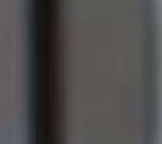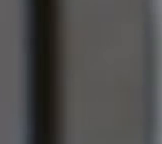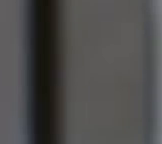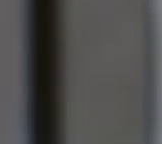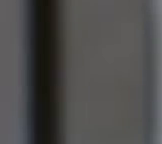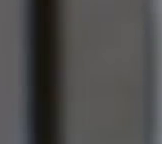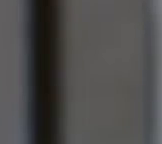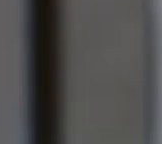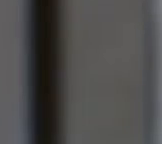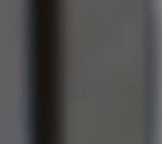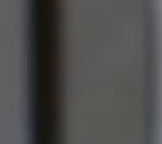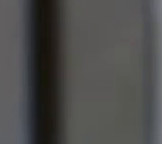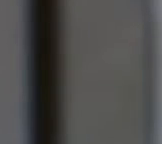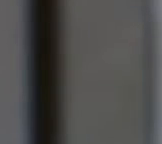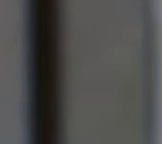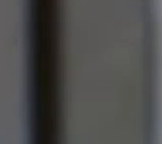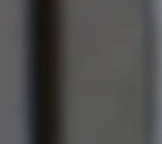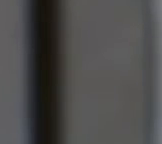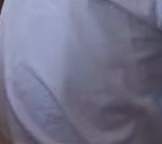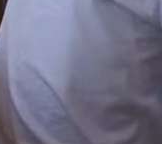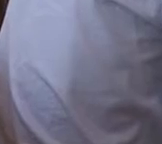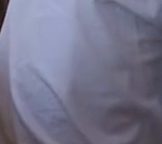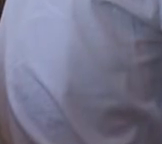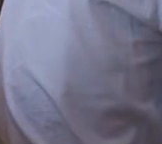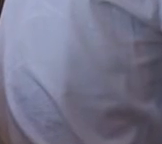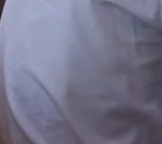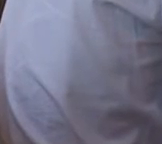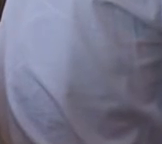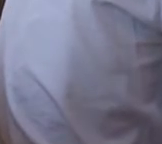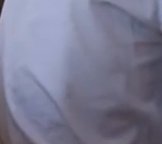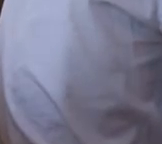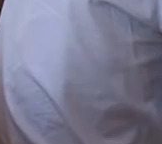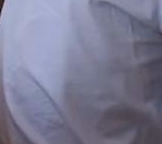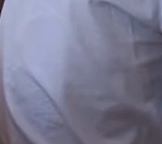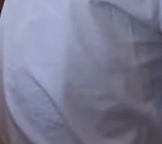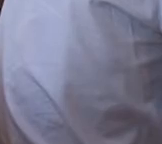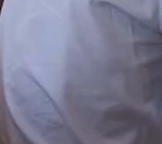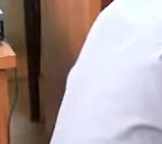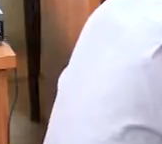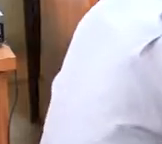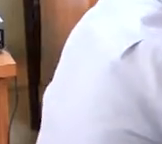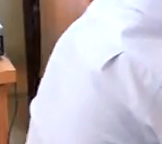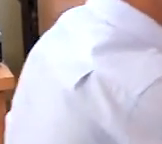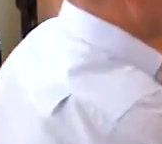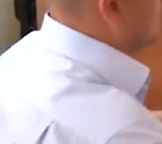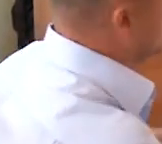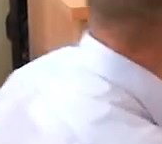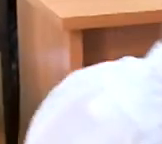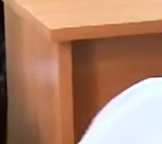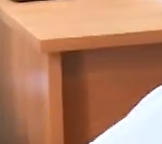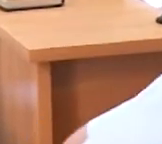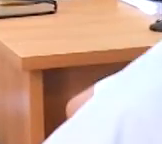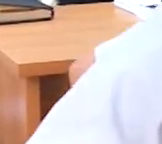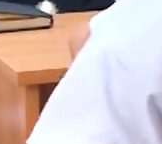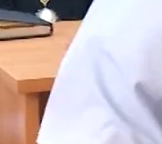'я. Обвинувачуваний не свідчив під час засідання та не коментував інші свідчення. Прокурор подав клопотання про подовження строку